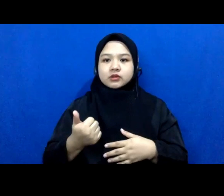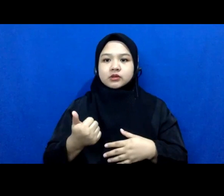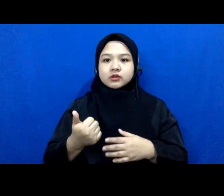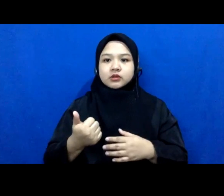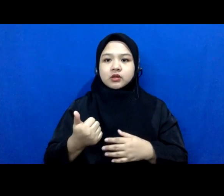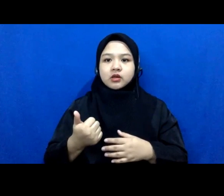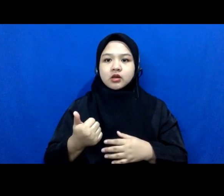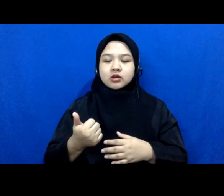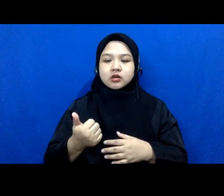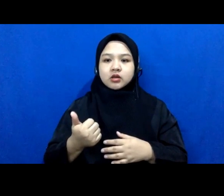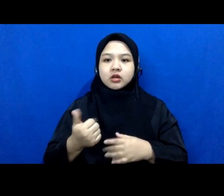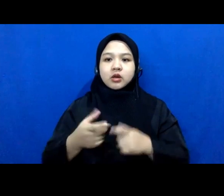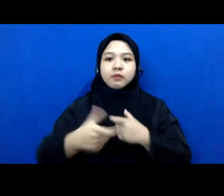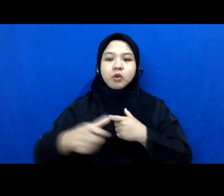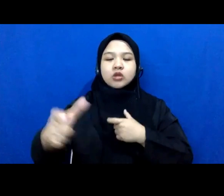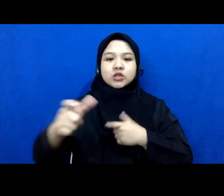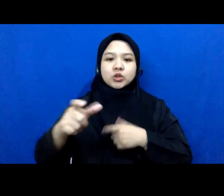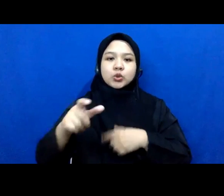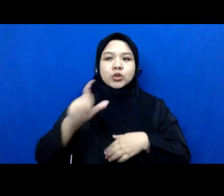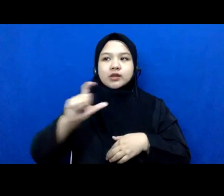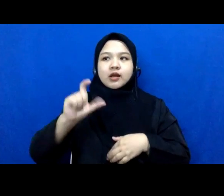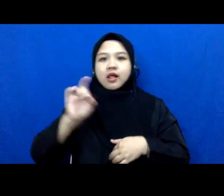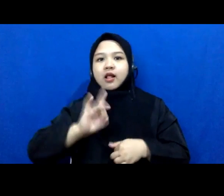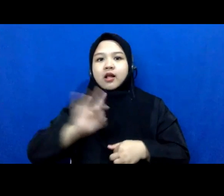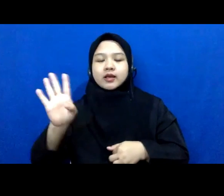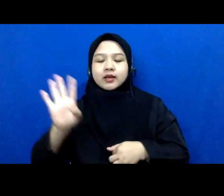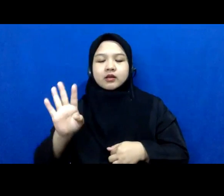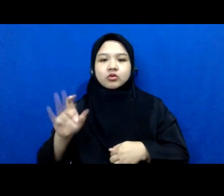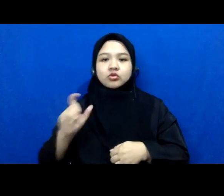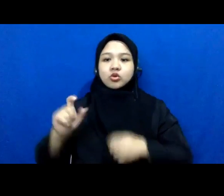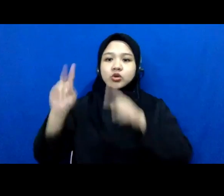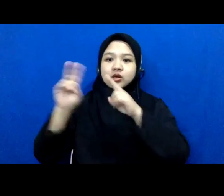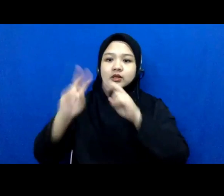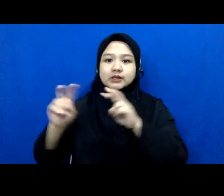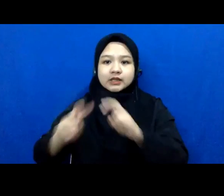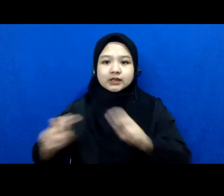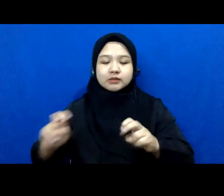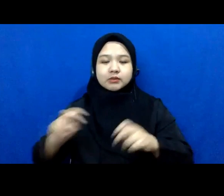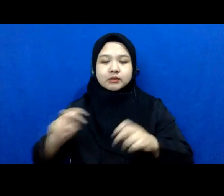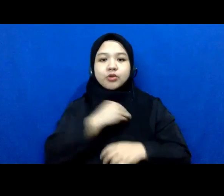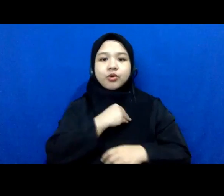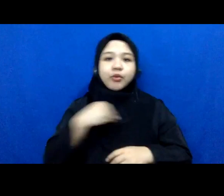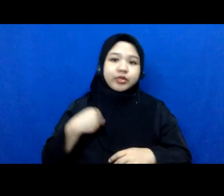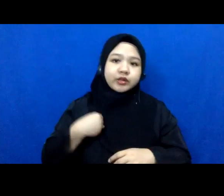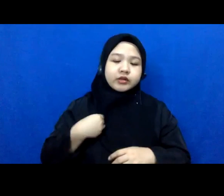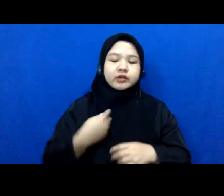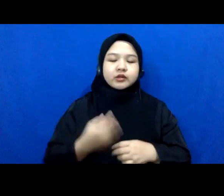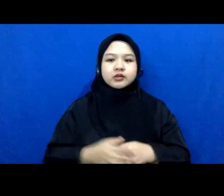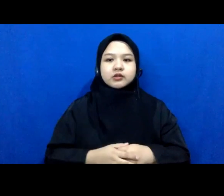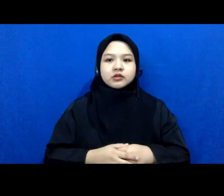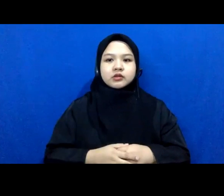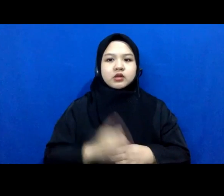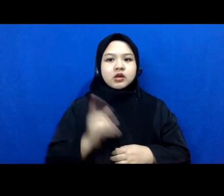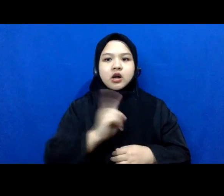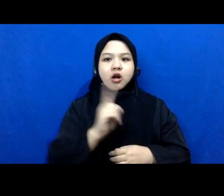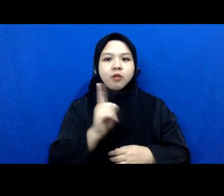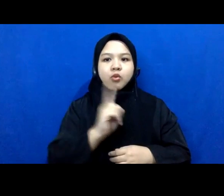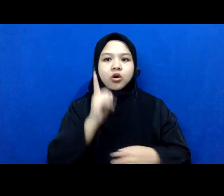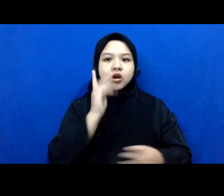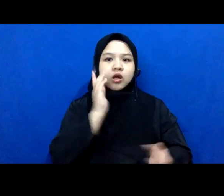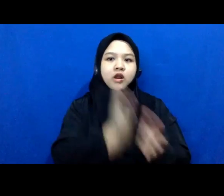prosedur ilmiah yang lain kayak misalnya asesmen dokter atau yang lain jadi gak boleh serta-merta